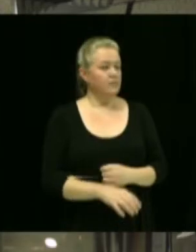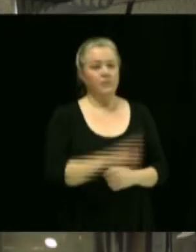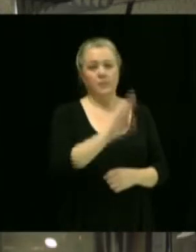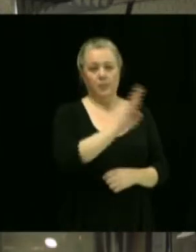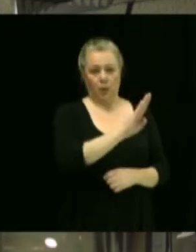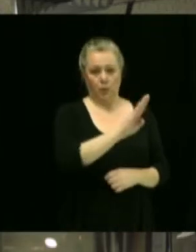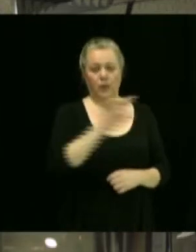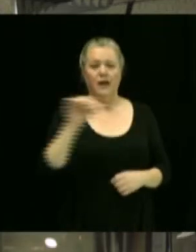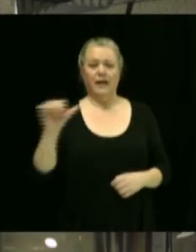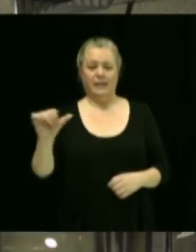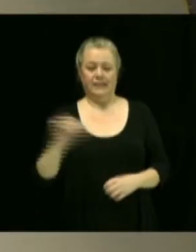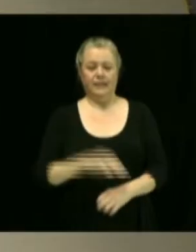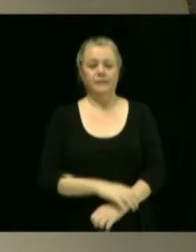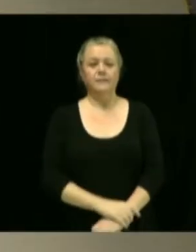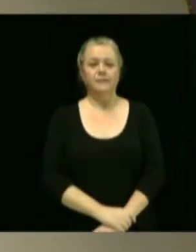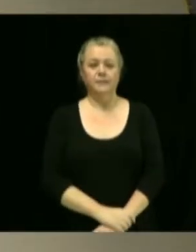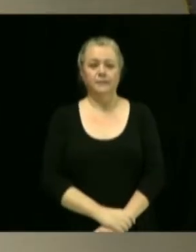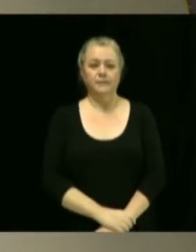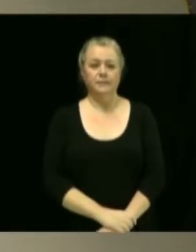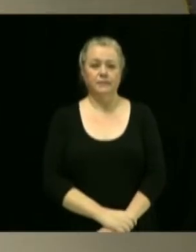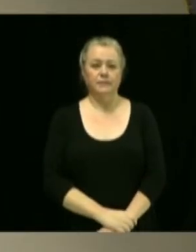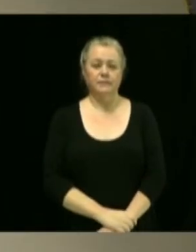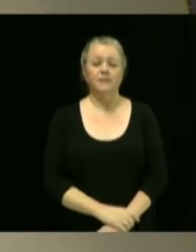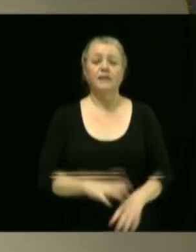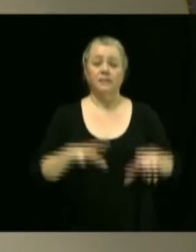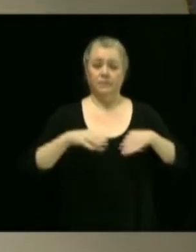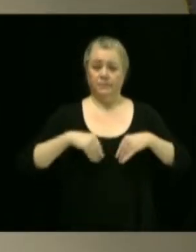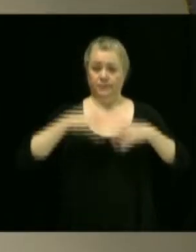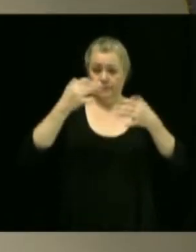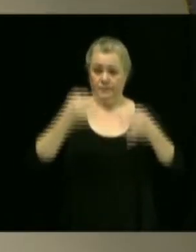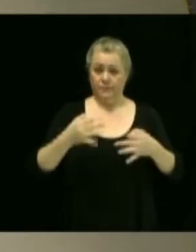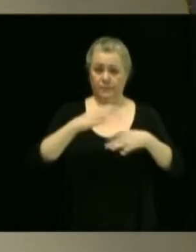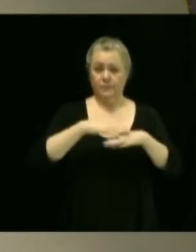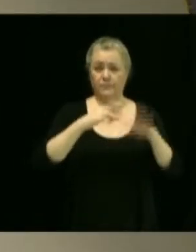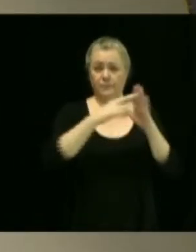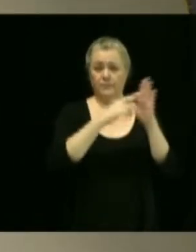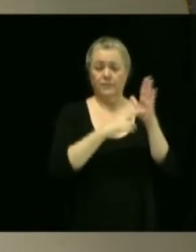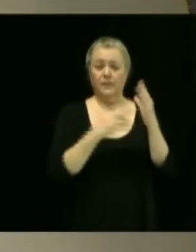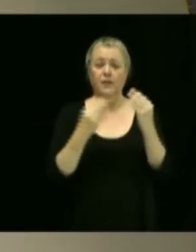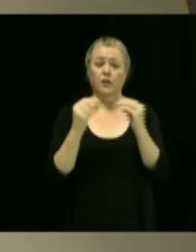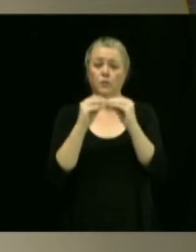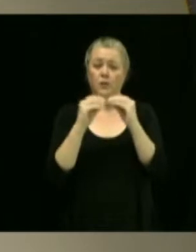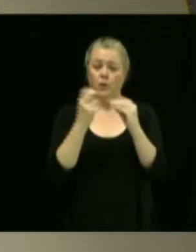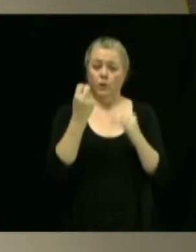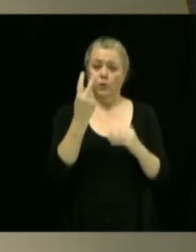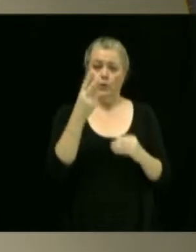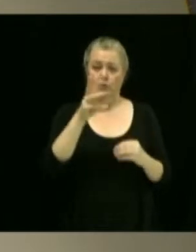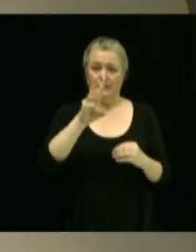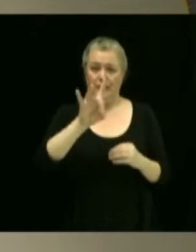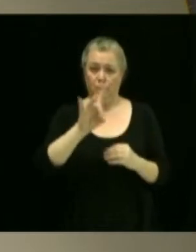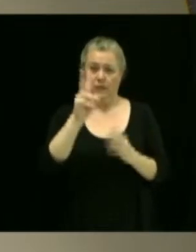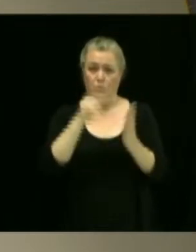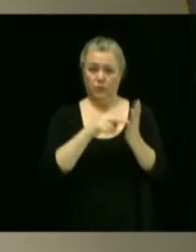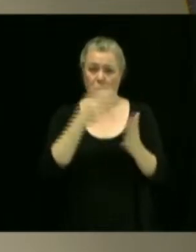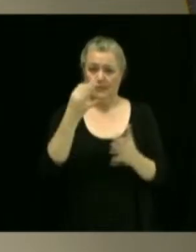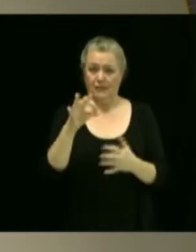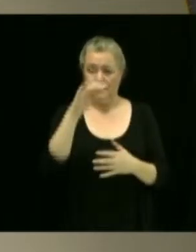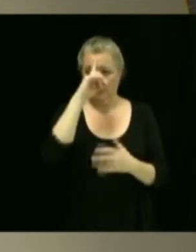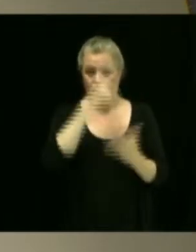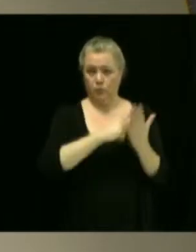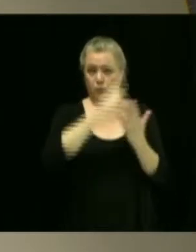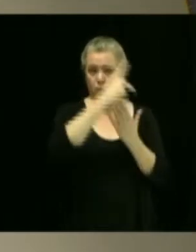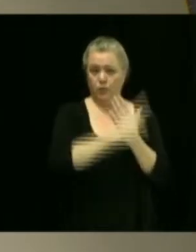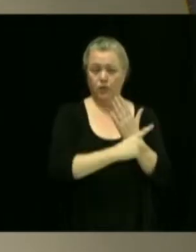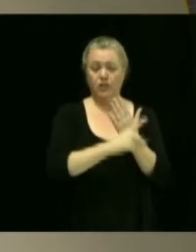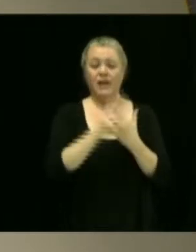Benoît Alexandre. Adoption d'une résolution concernant le règlement numéro 12-68-2019 pour le projet du